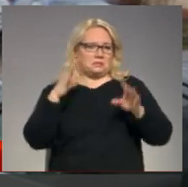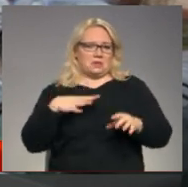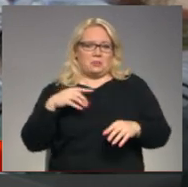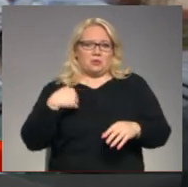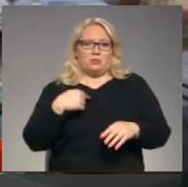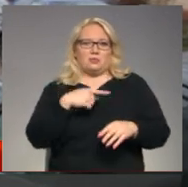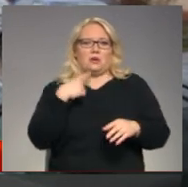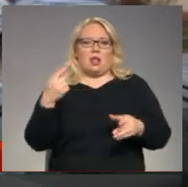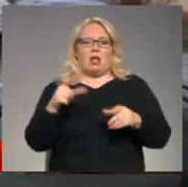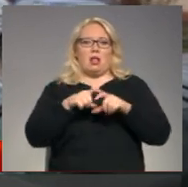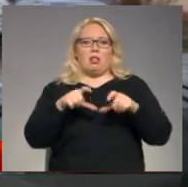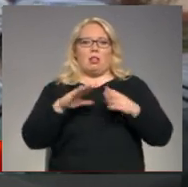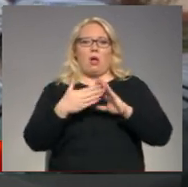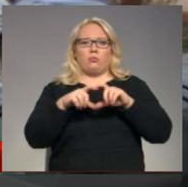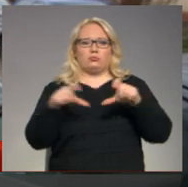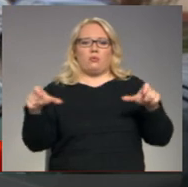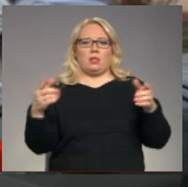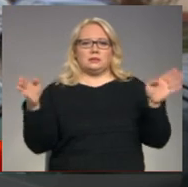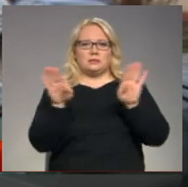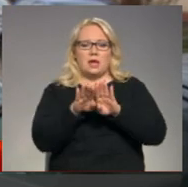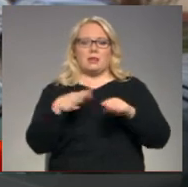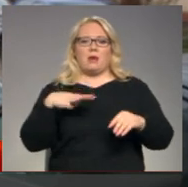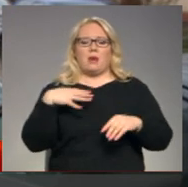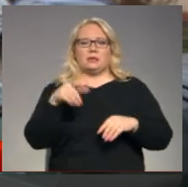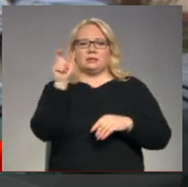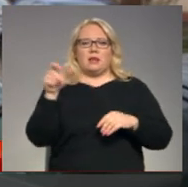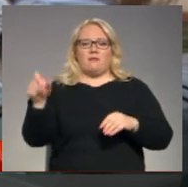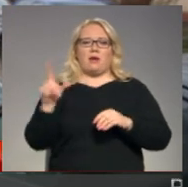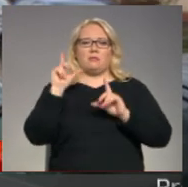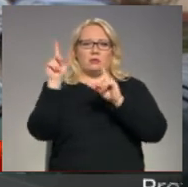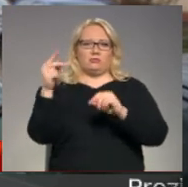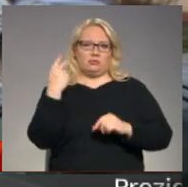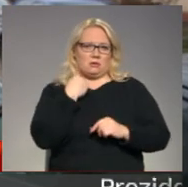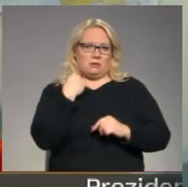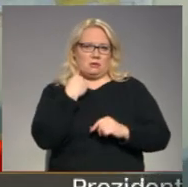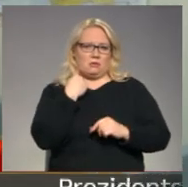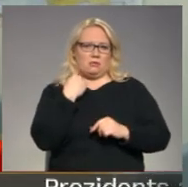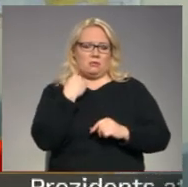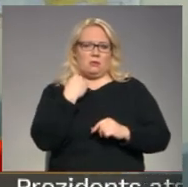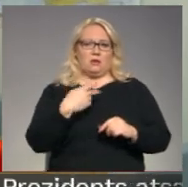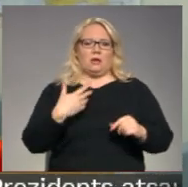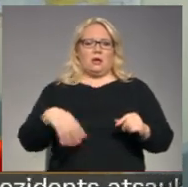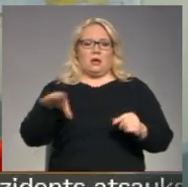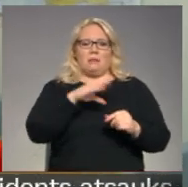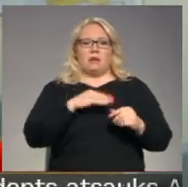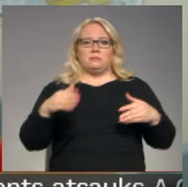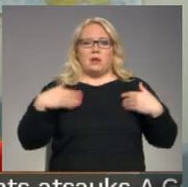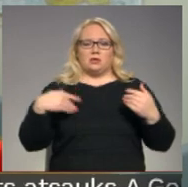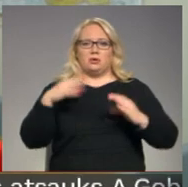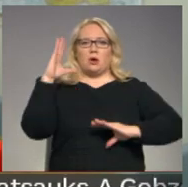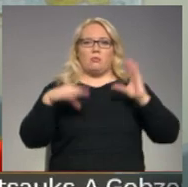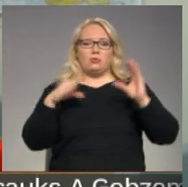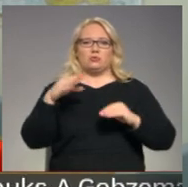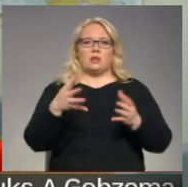taisās ciet laukas skolas, kāpēc cilvēki brauc uz Angliju. Mēs priecātos, ja budžets tik pieņemts martvēj